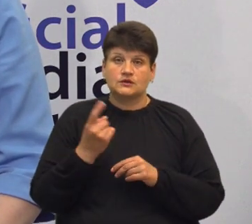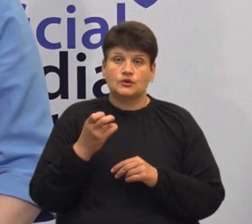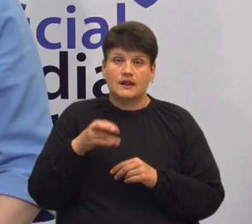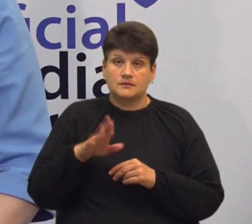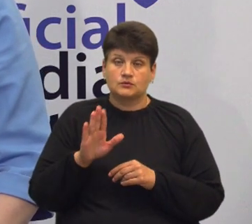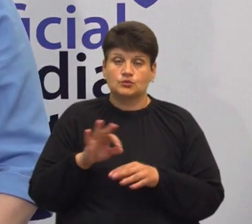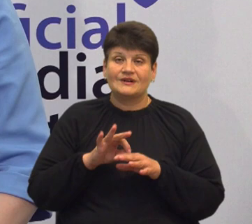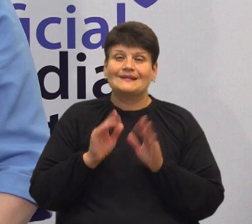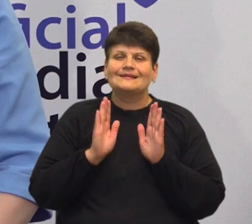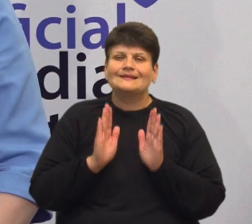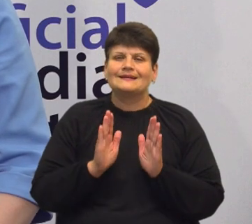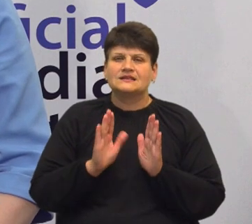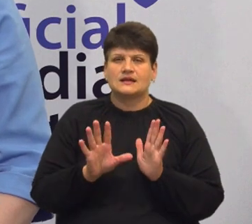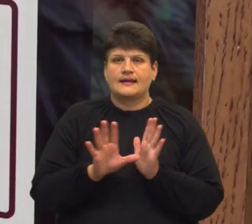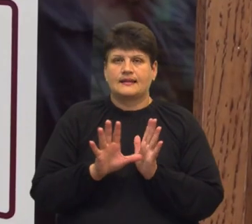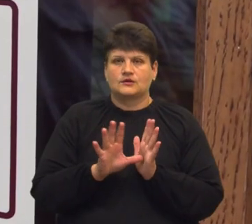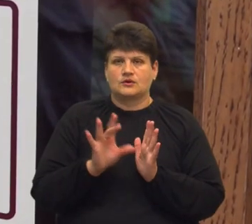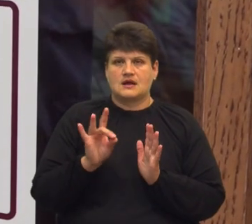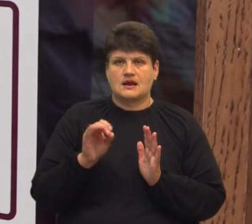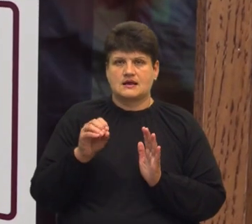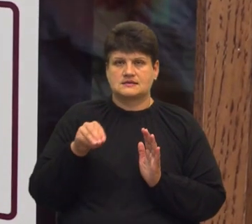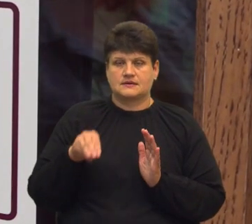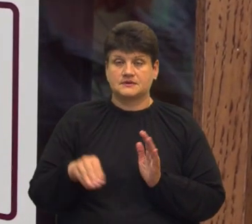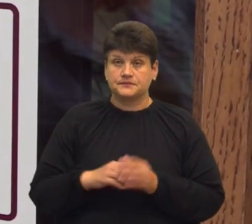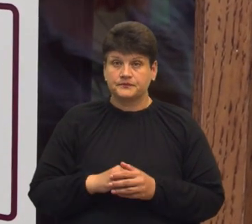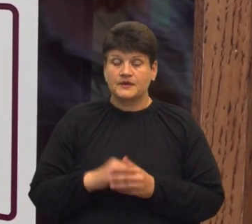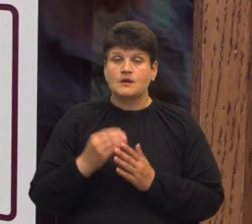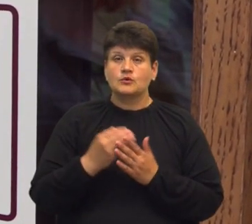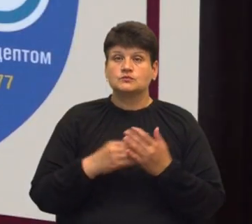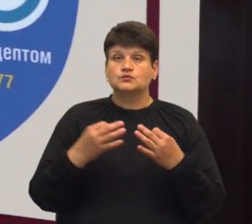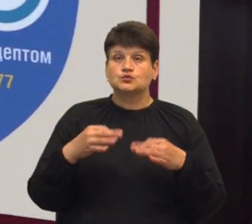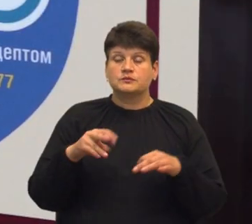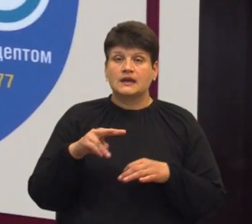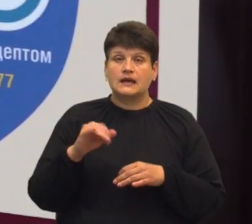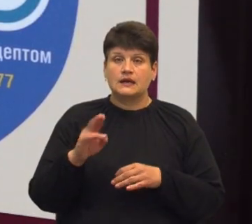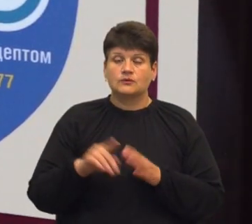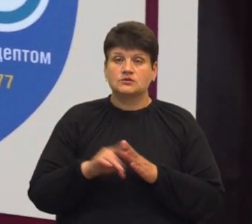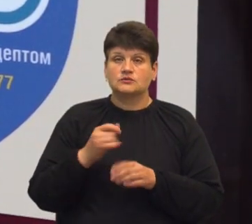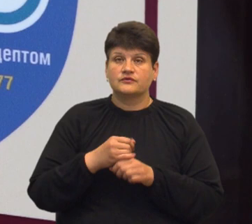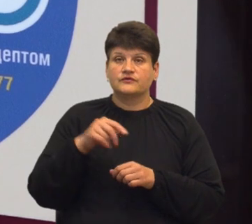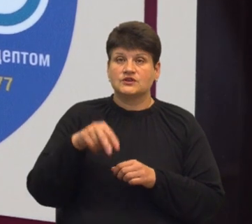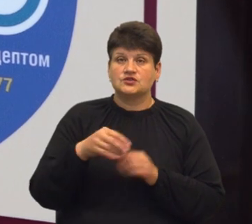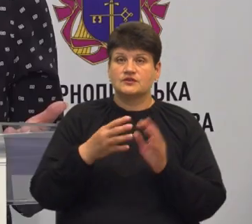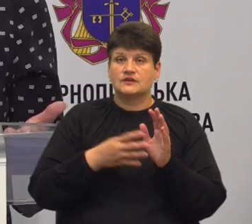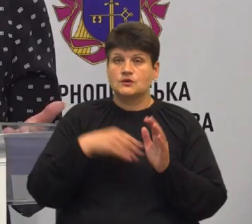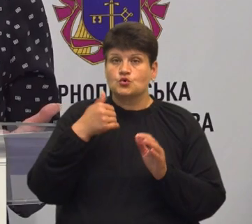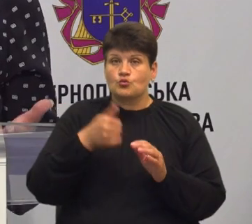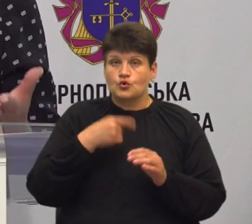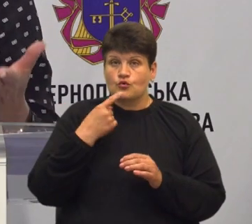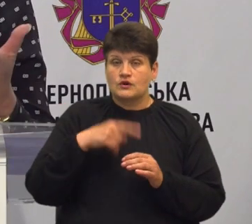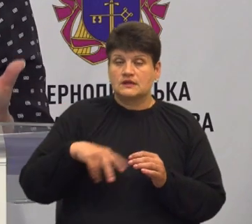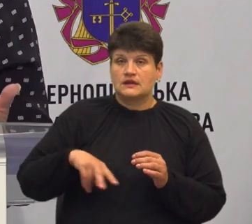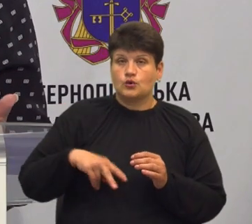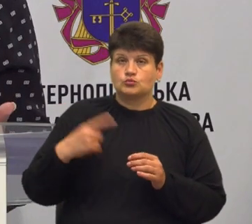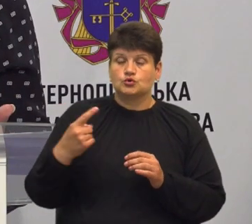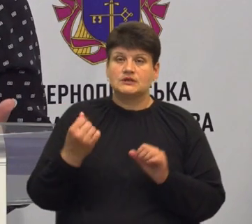лише за електронним рецептом. Програма «Доступні ліки» в Україні запрацювала у 2019 році, каже директорка обласного